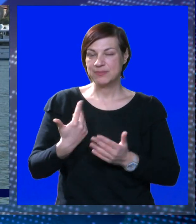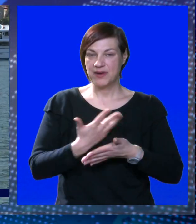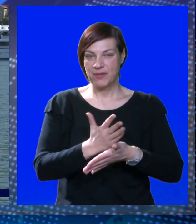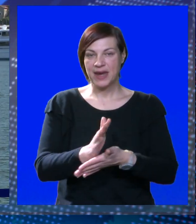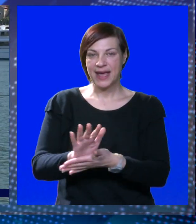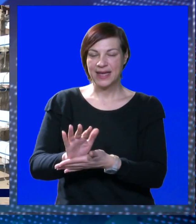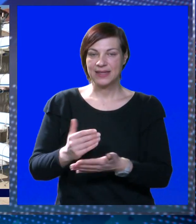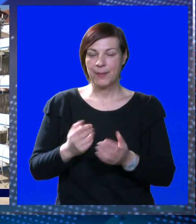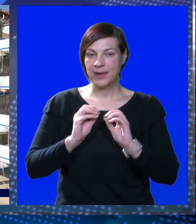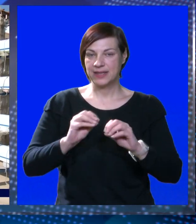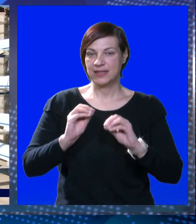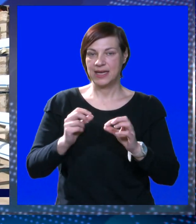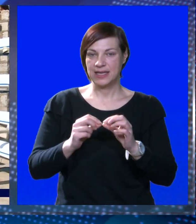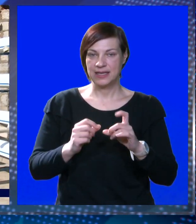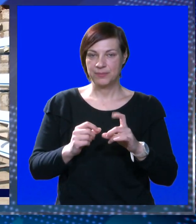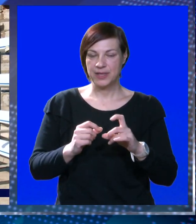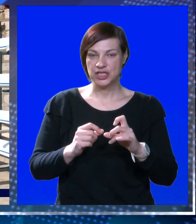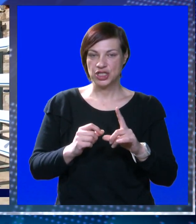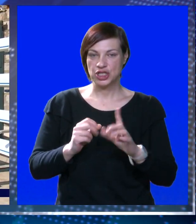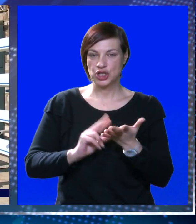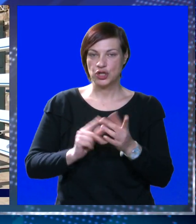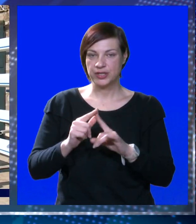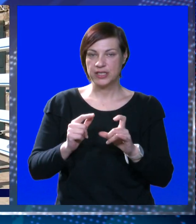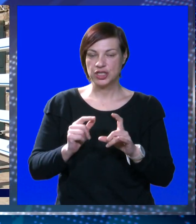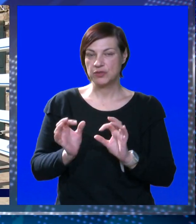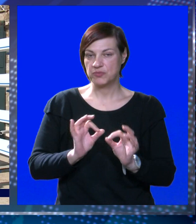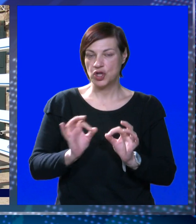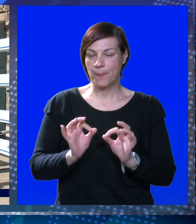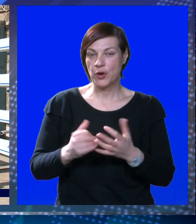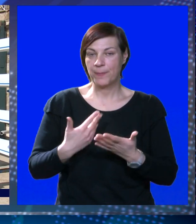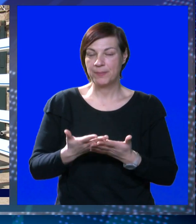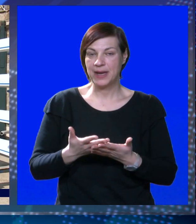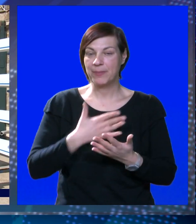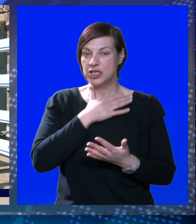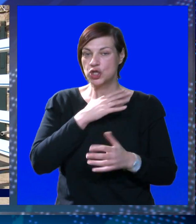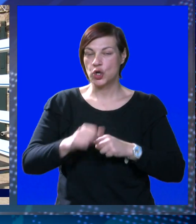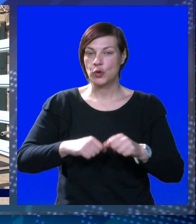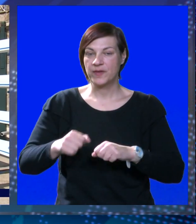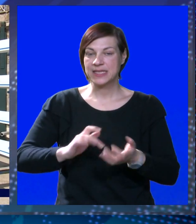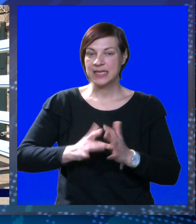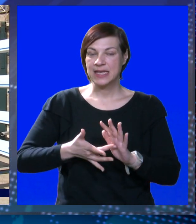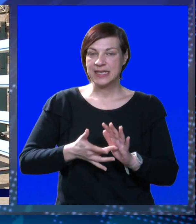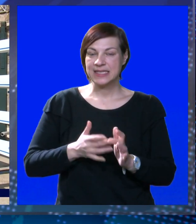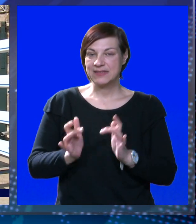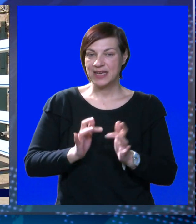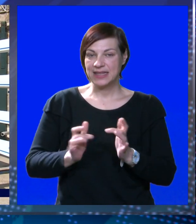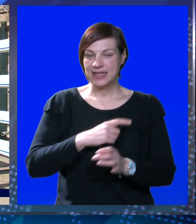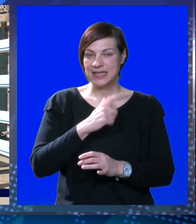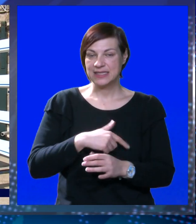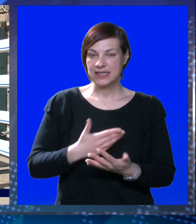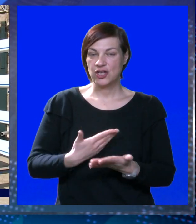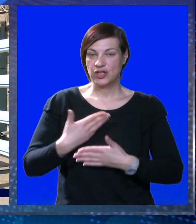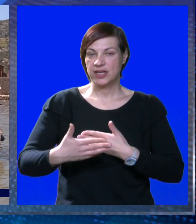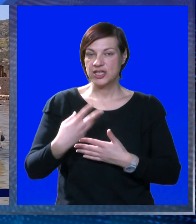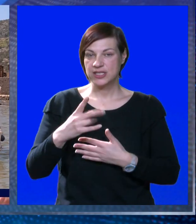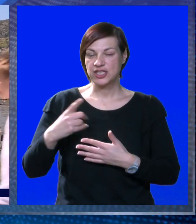sa prvim regatama. Treneri Bečić i Čondrić su, mislim, dobro pripremili kako školu Veslanja, tako i sve ove takmičare. I onda